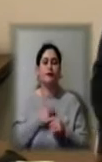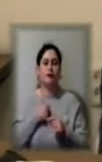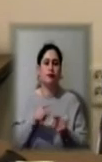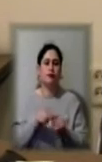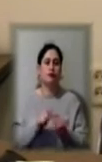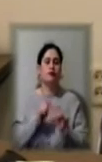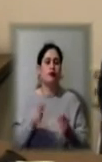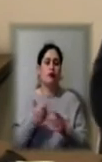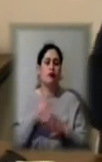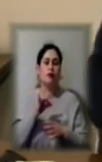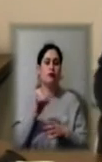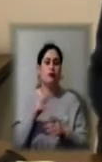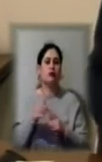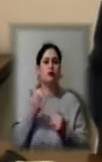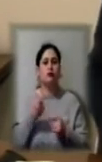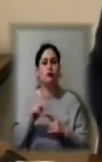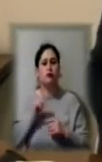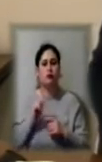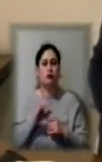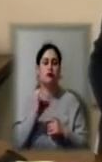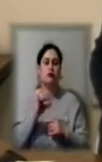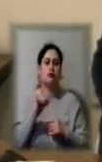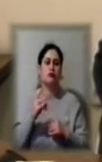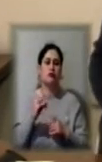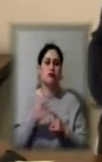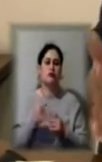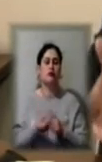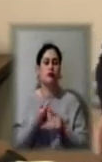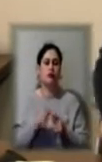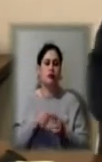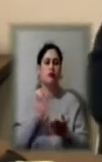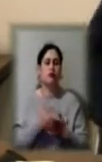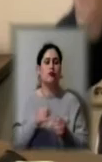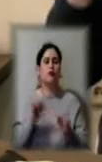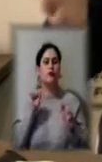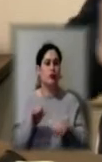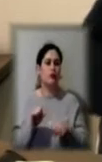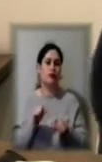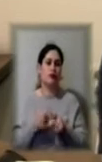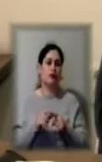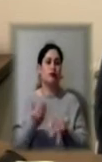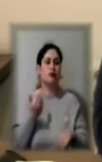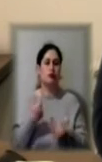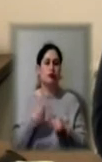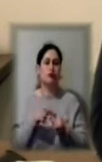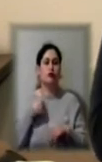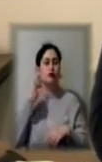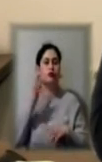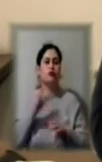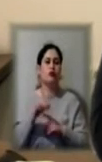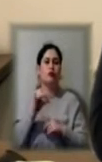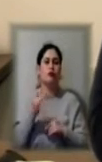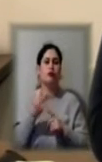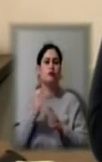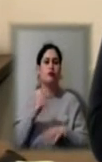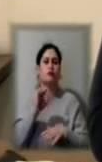сьогодні. Працювати дистанційно, виявляється, це є можна. Тому раніше ми не думали, що репетиція повинна бути тільки на сцені, в залі